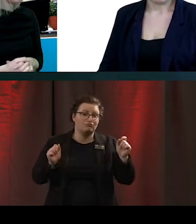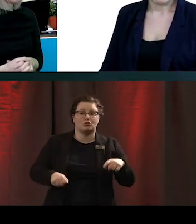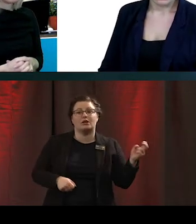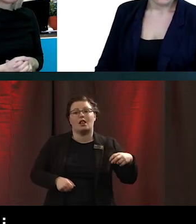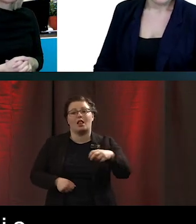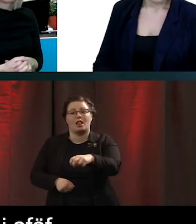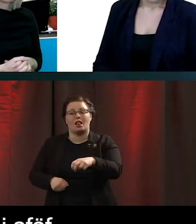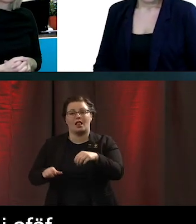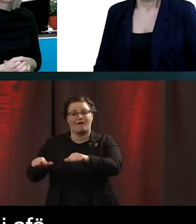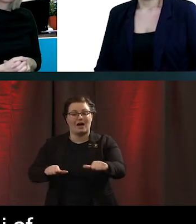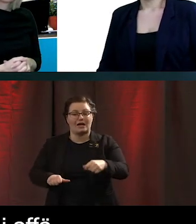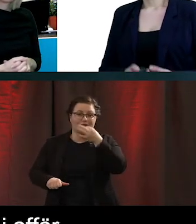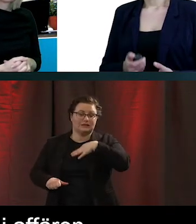där.